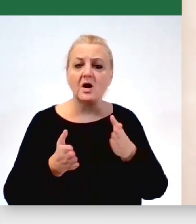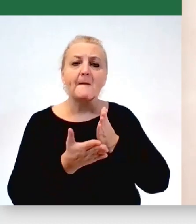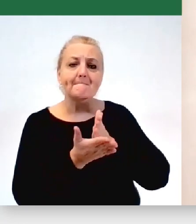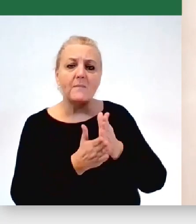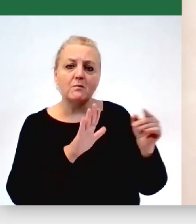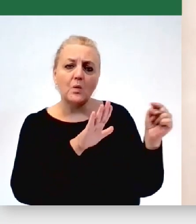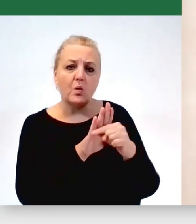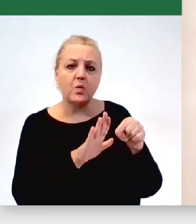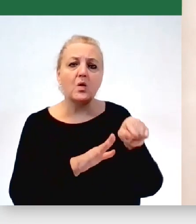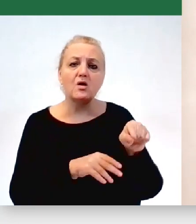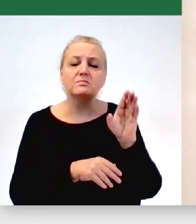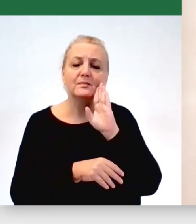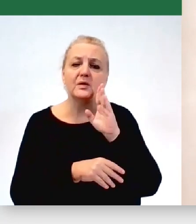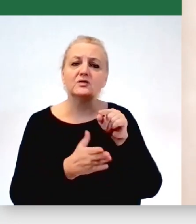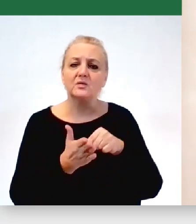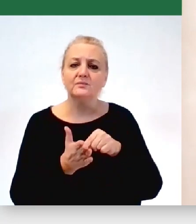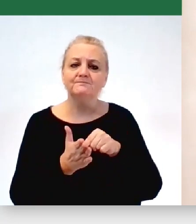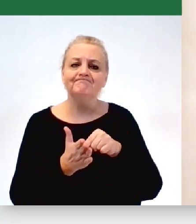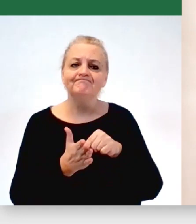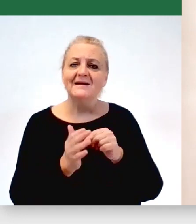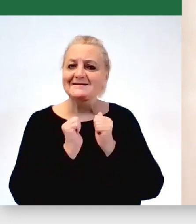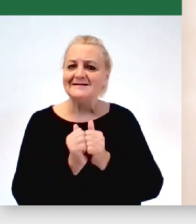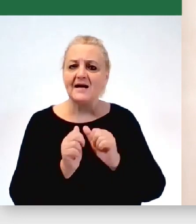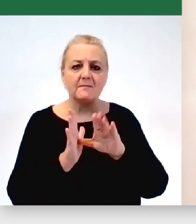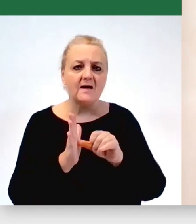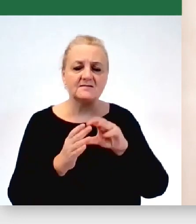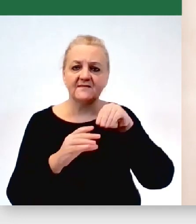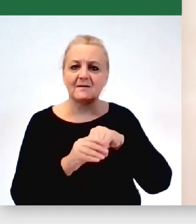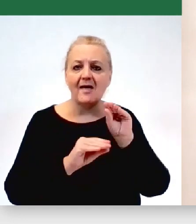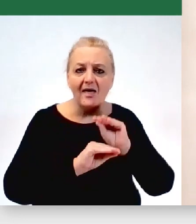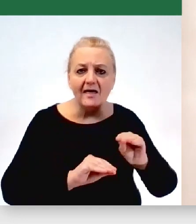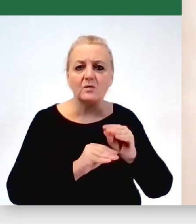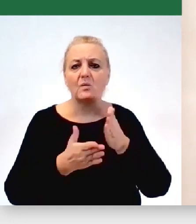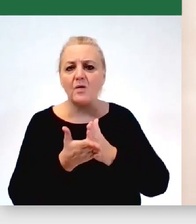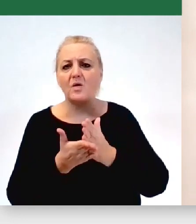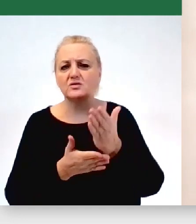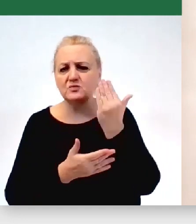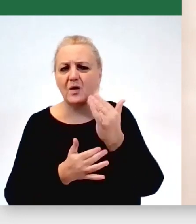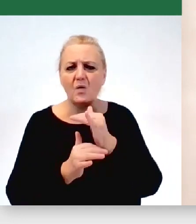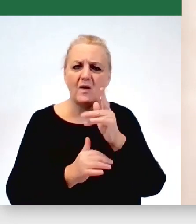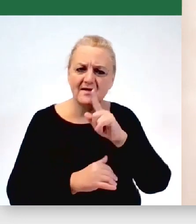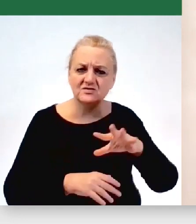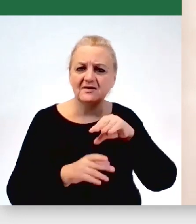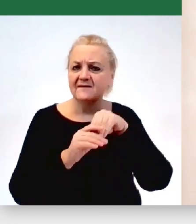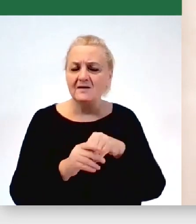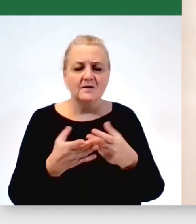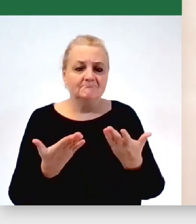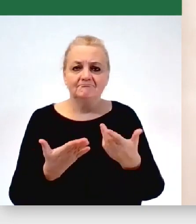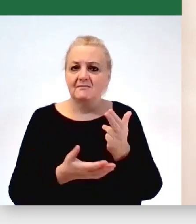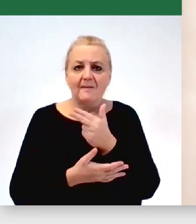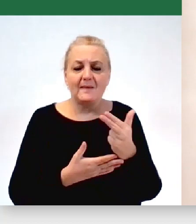rozciąga się na tak wiele zadań miejskich od edukacji przez pomoc społeczną, że to ma wpływ na